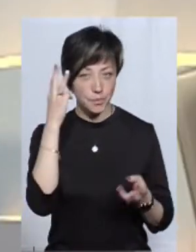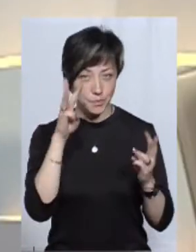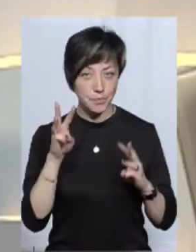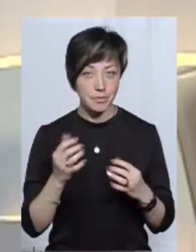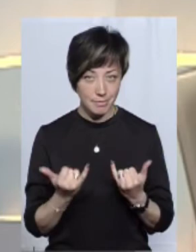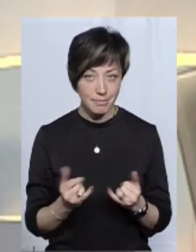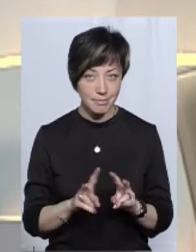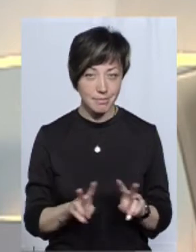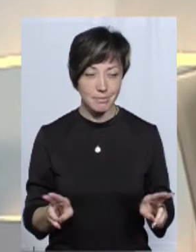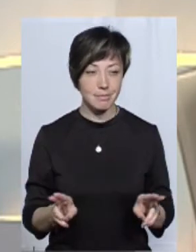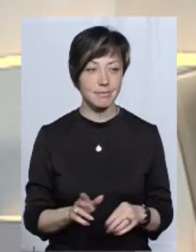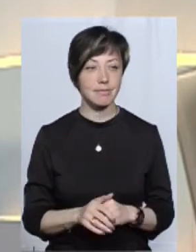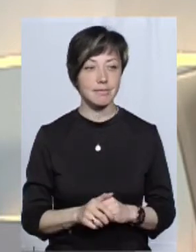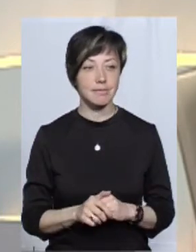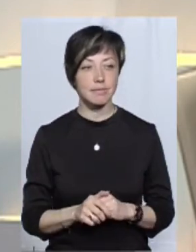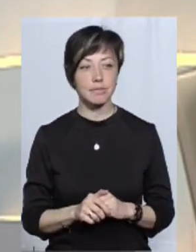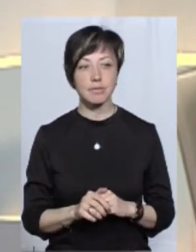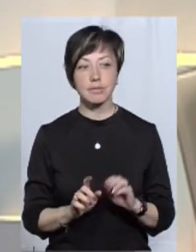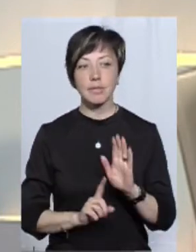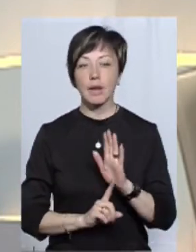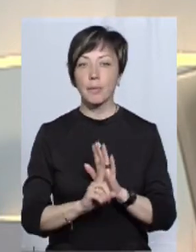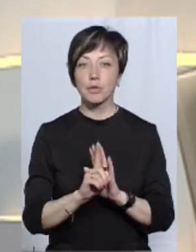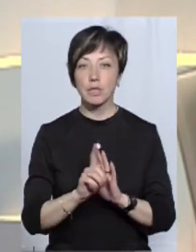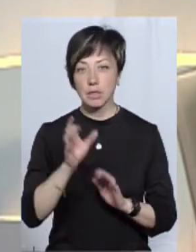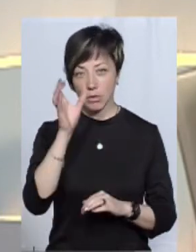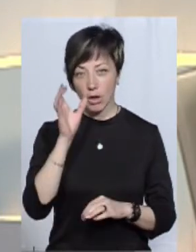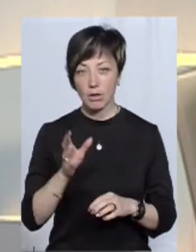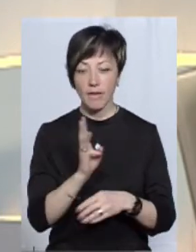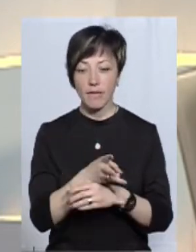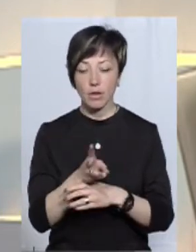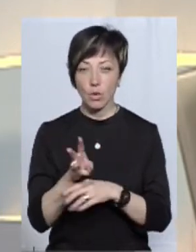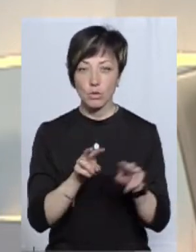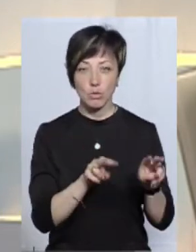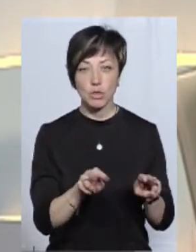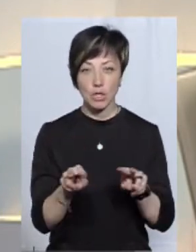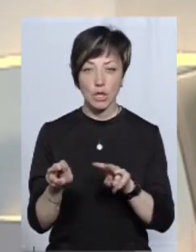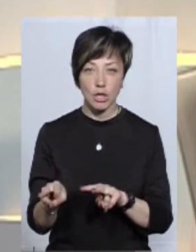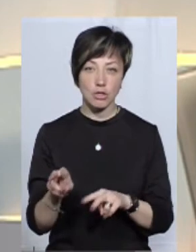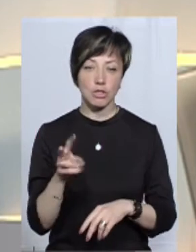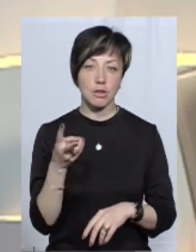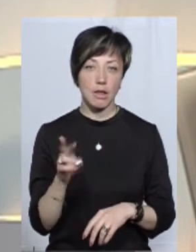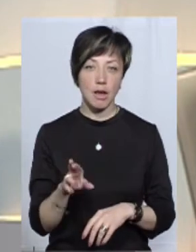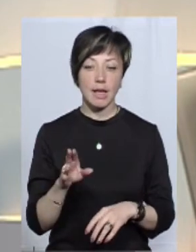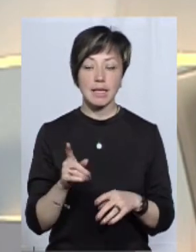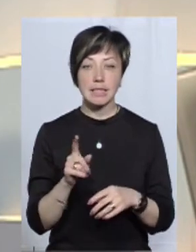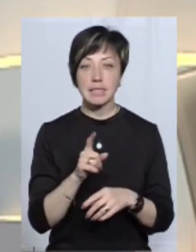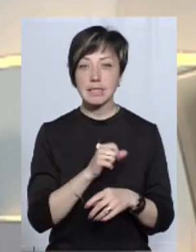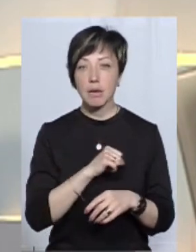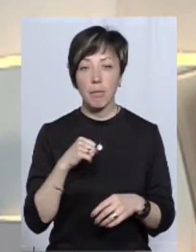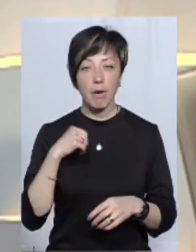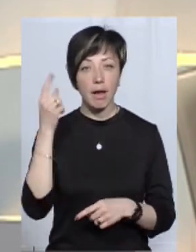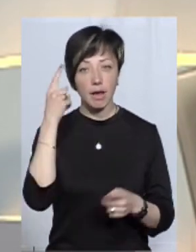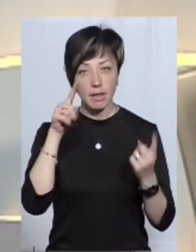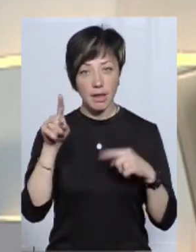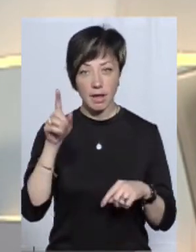як сьогодні, але, скажімо, починалося це з інтелектуального відеоспостереження. І сама ідея